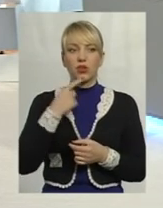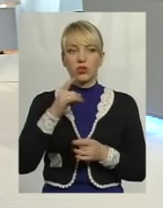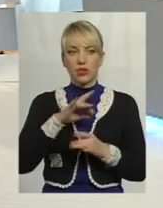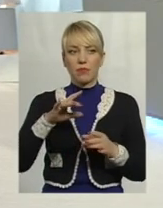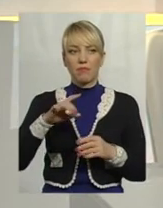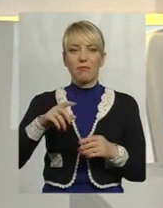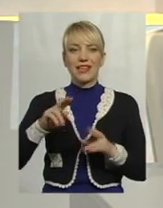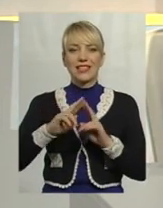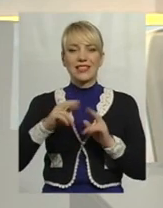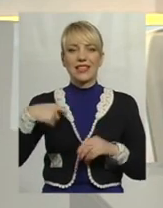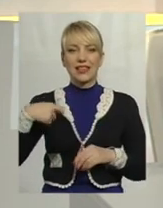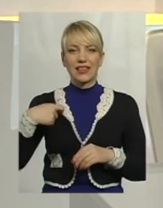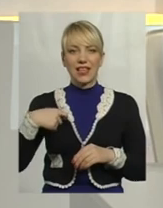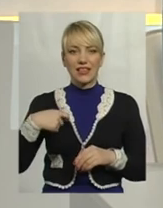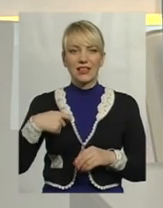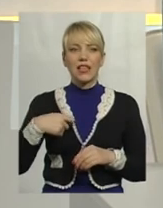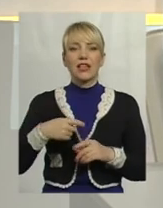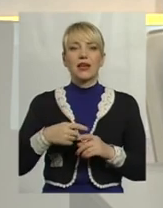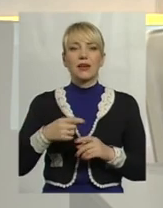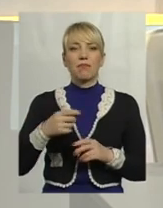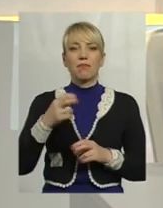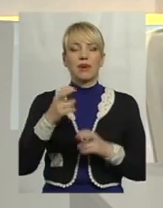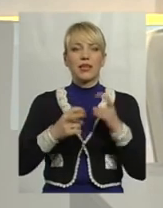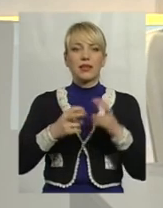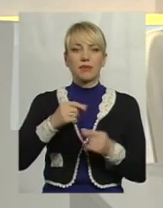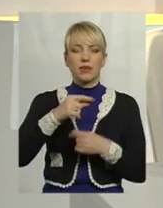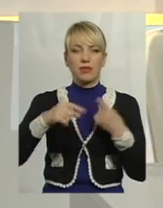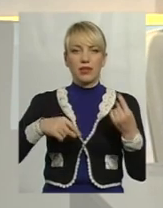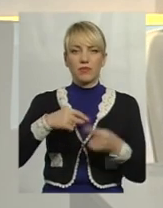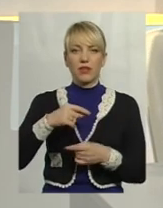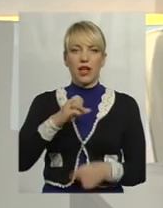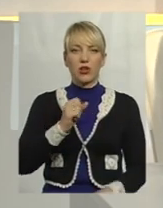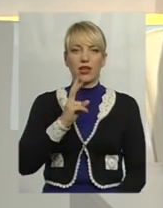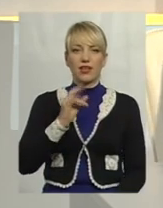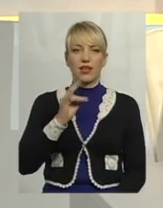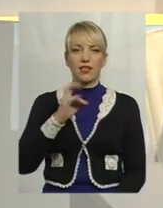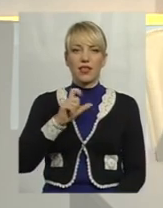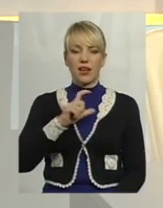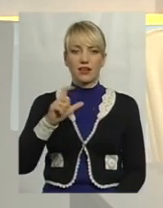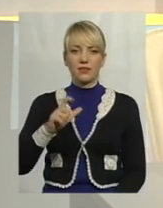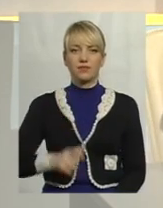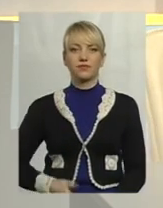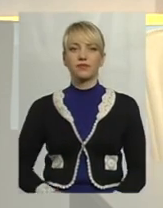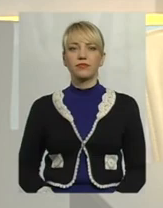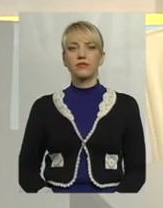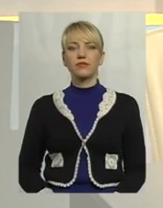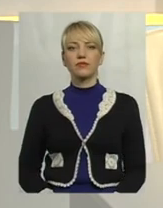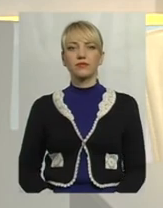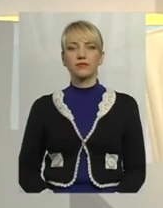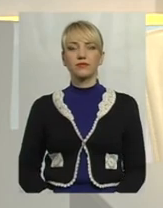Українського Союзу промисловців і підприємців Анатолій Кирилович Кінах. Прошу, коментар і далі продовжуємо.